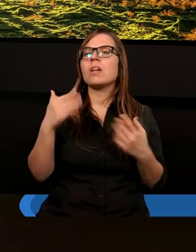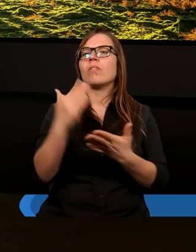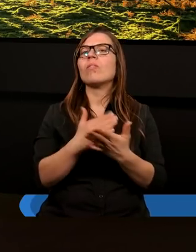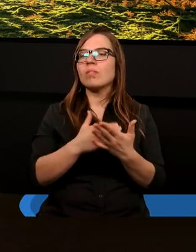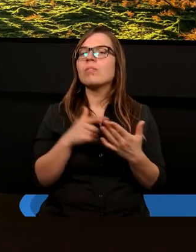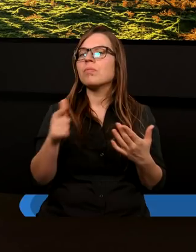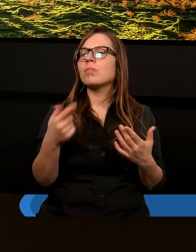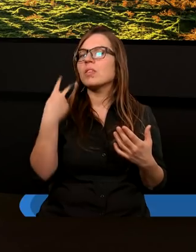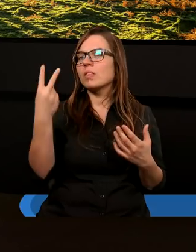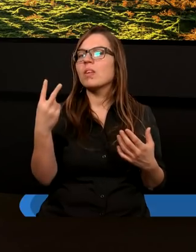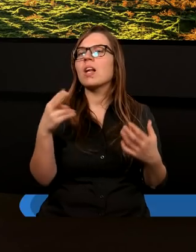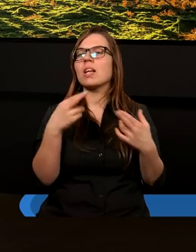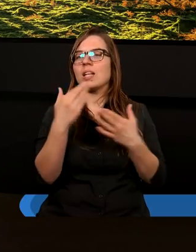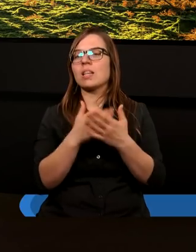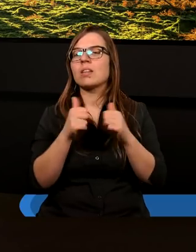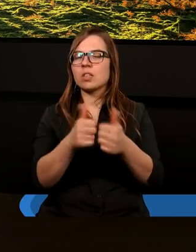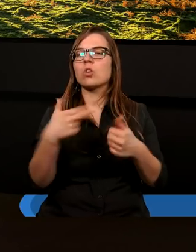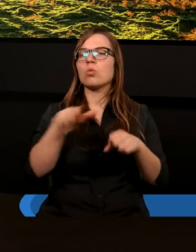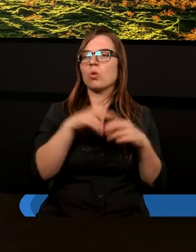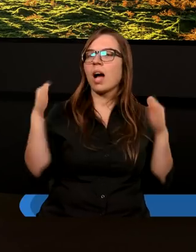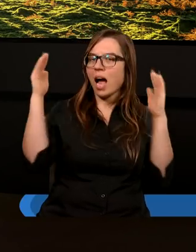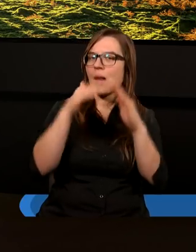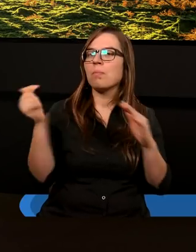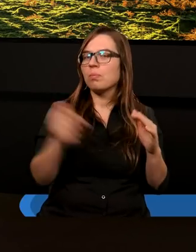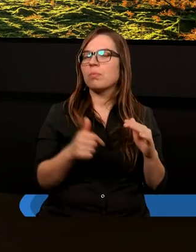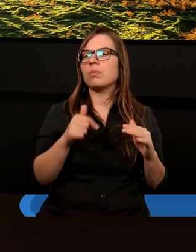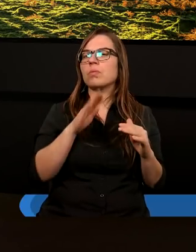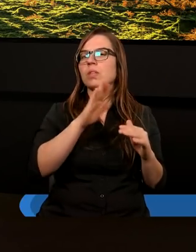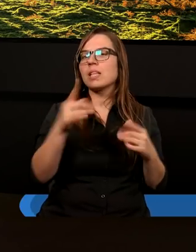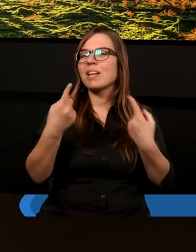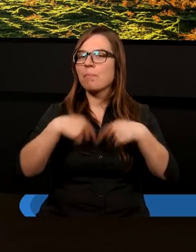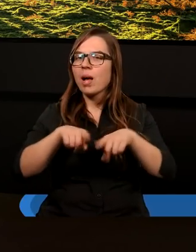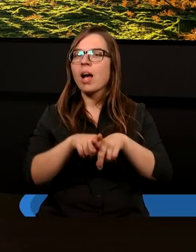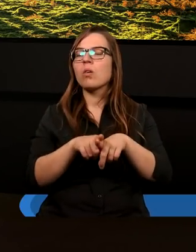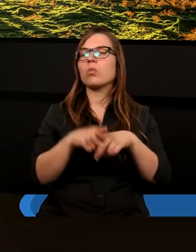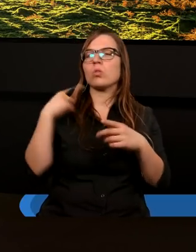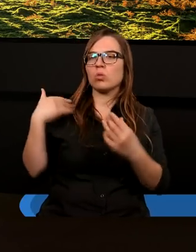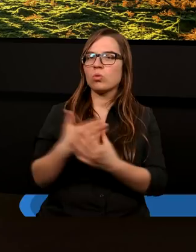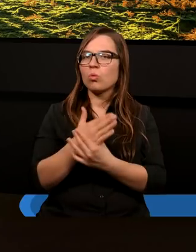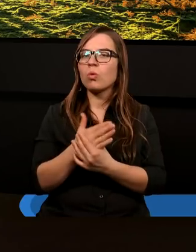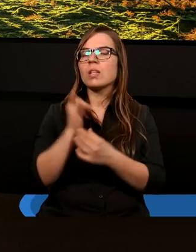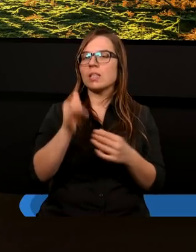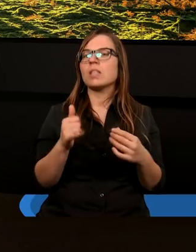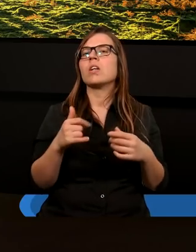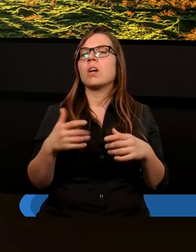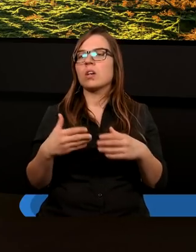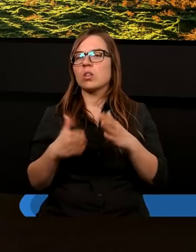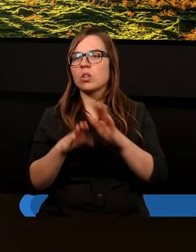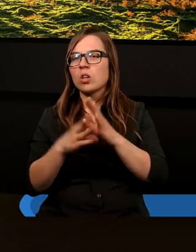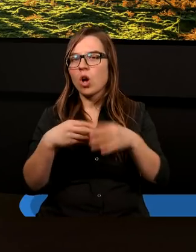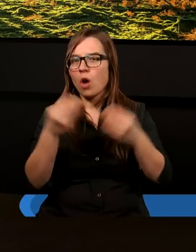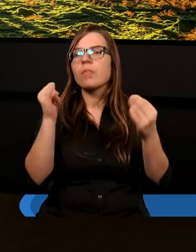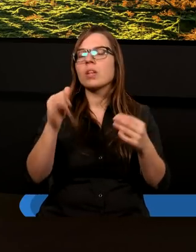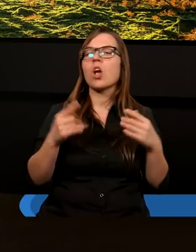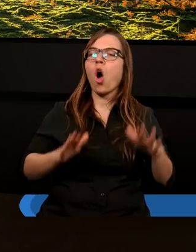w zasadzie z dwoma zadaniami, które kapłan powinien spełnić. Służyć i orędować, ale także